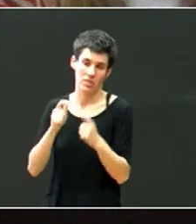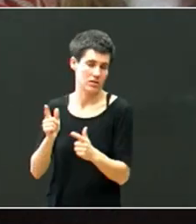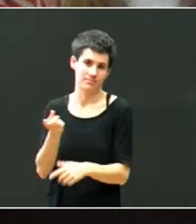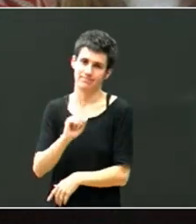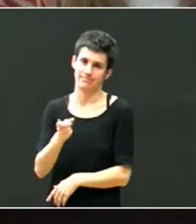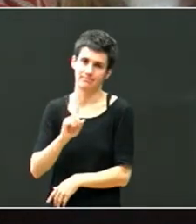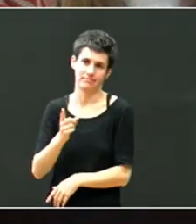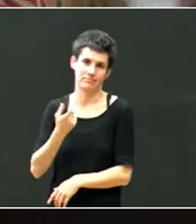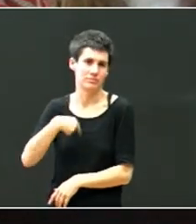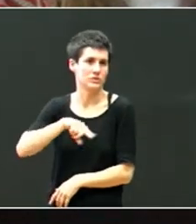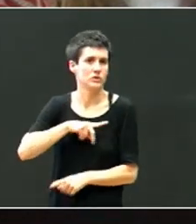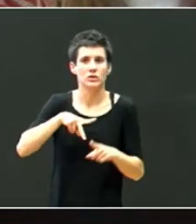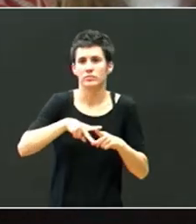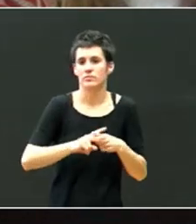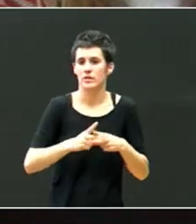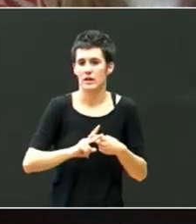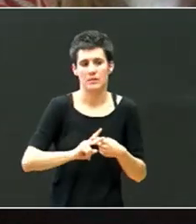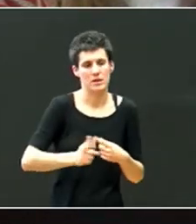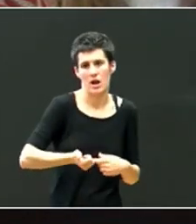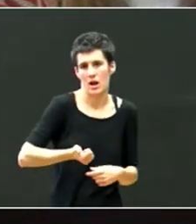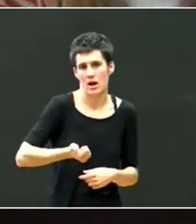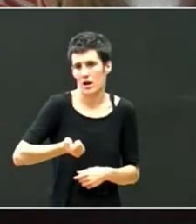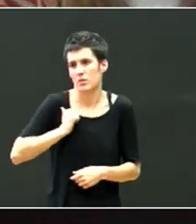gutxien ez gu dauzkagun trexnekin, eta guta uzkagun,